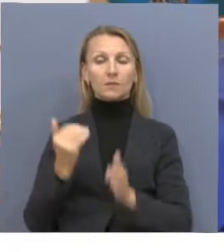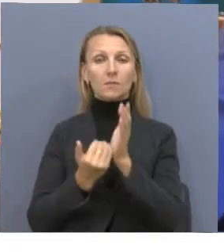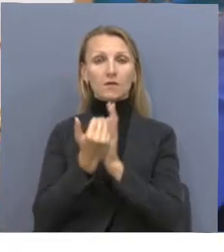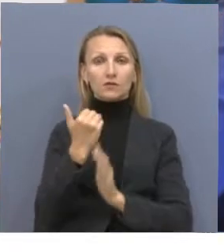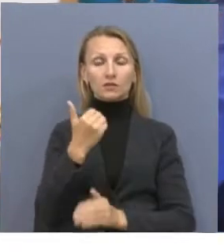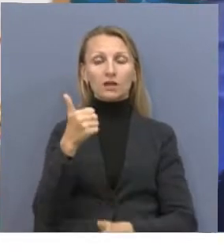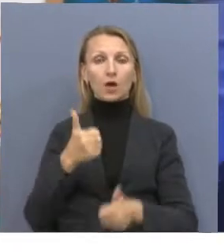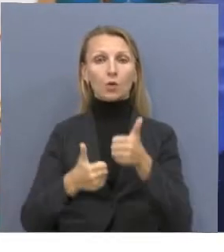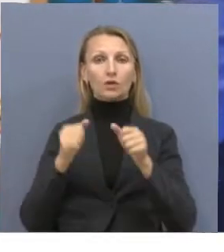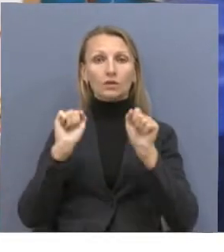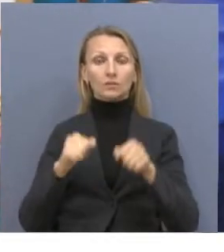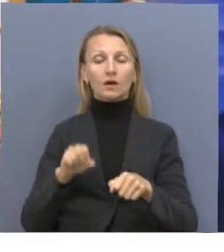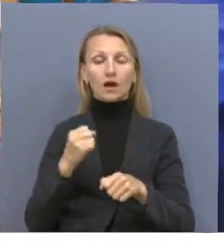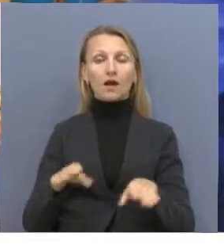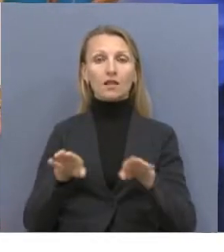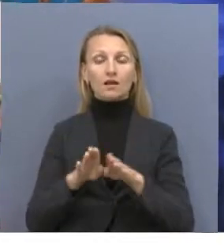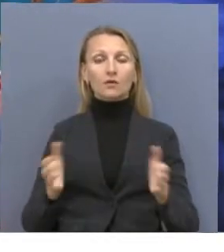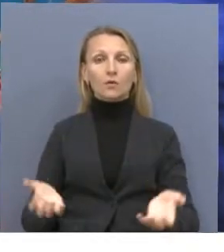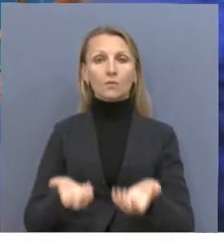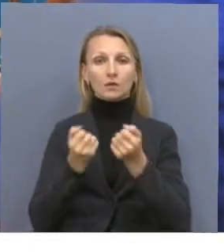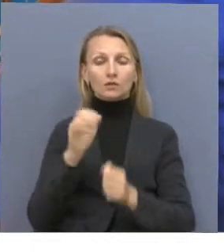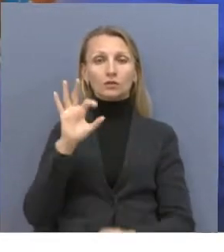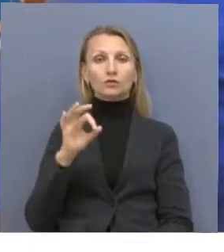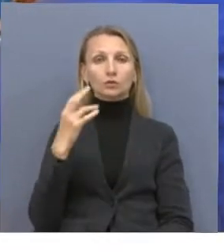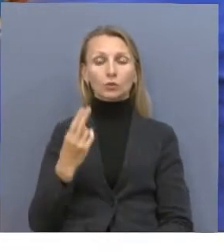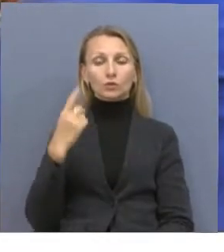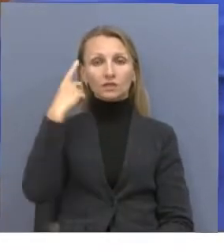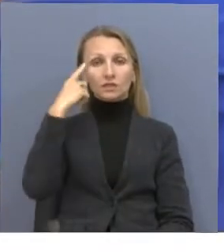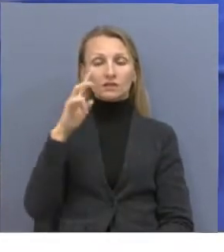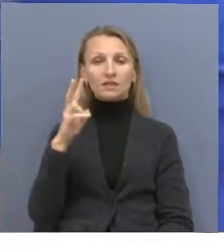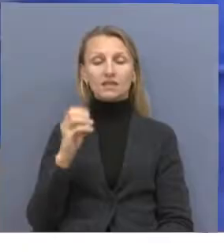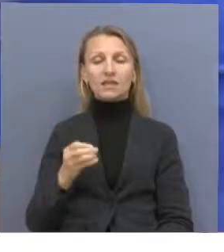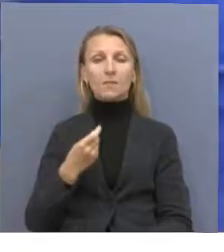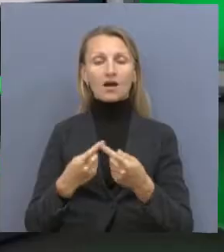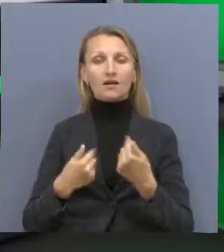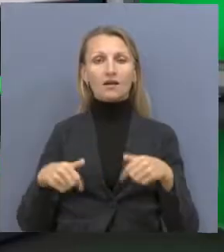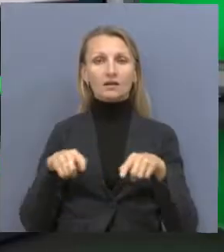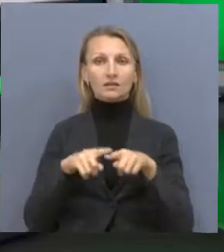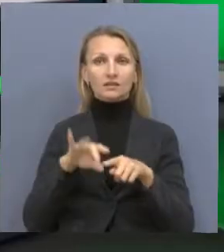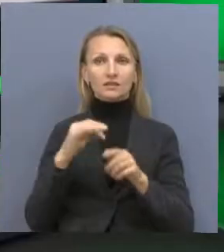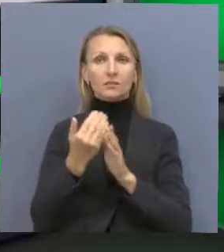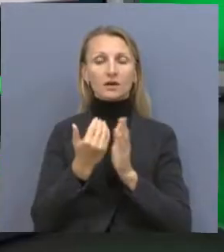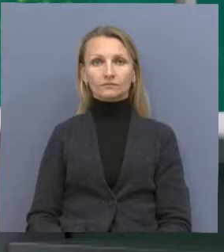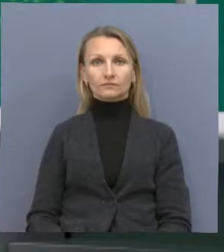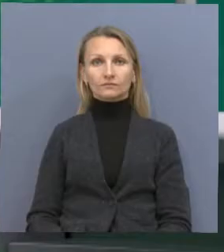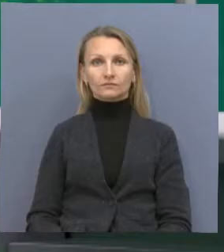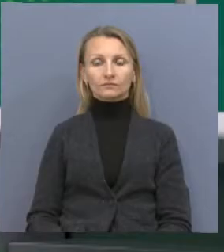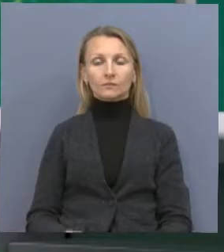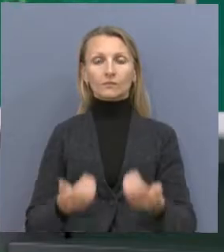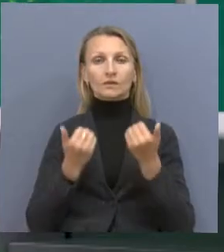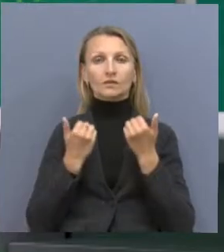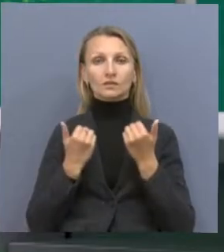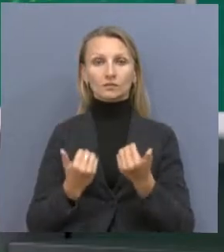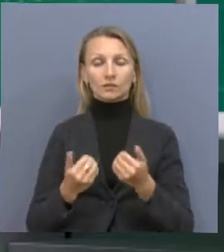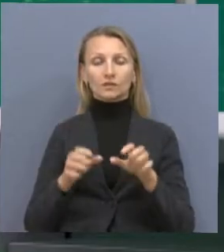конкурентноспособности, а также о поддержке социальных инициатив неправительственных организаций и программа «Рухани Жангару». Сегодня